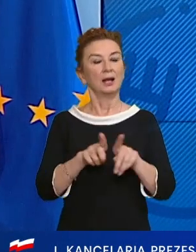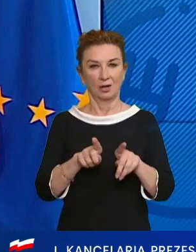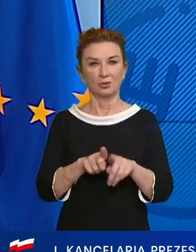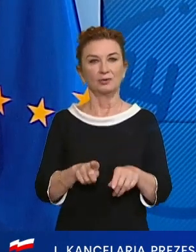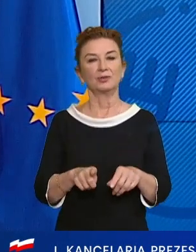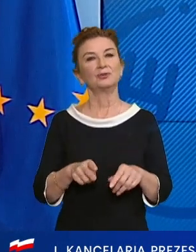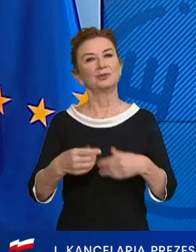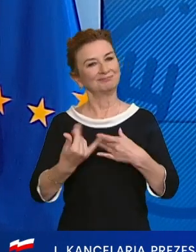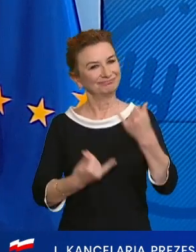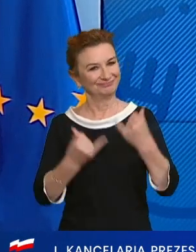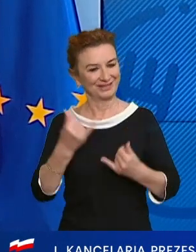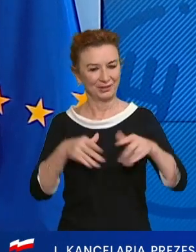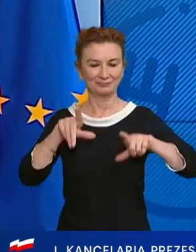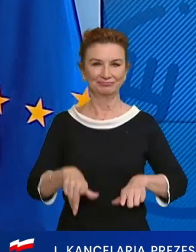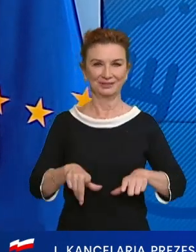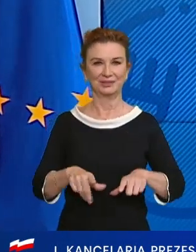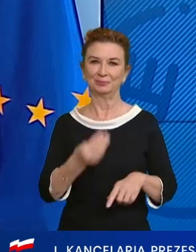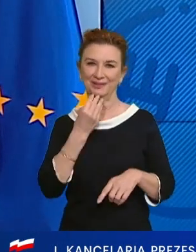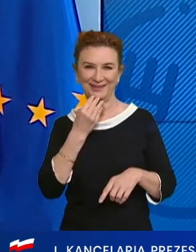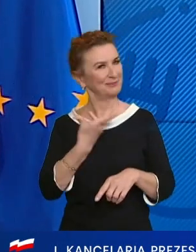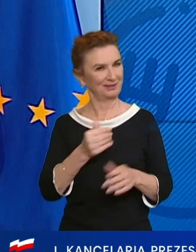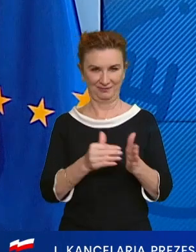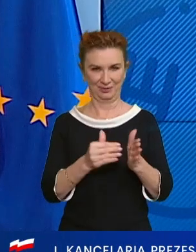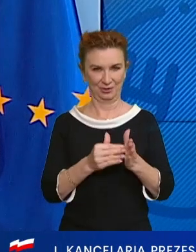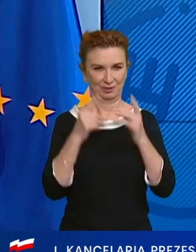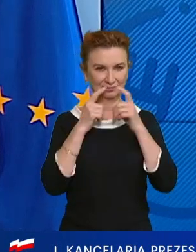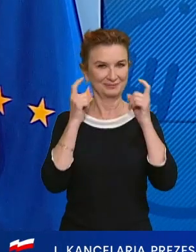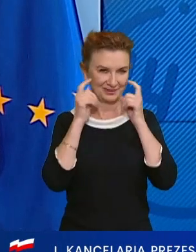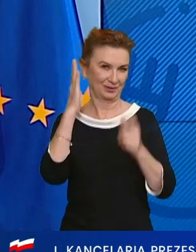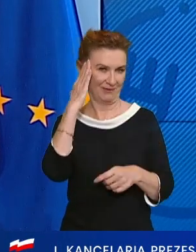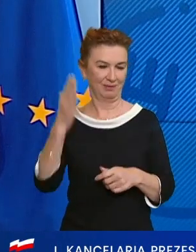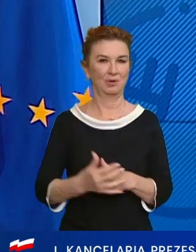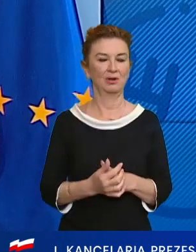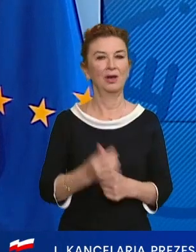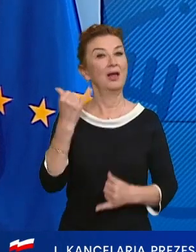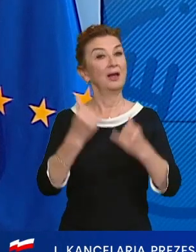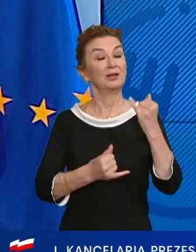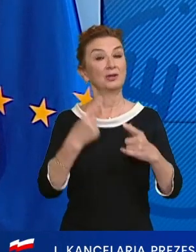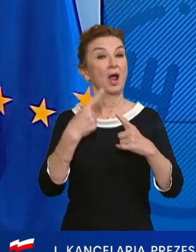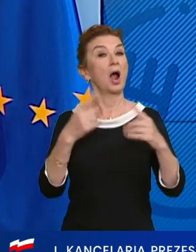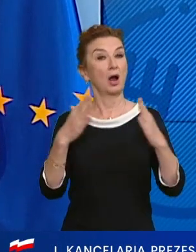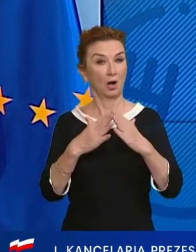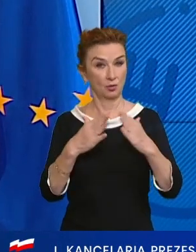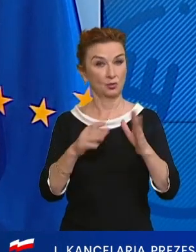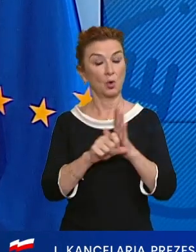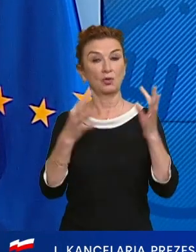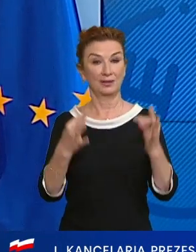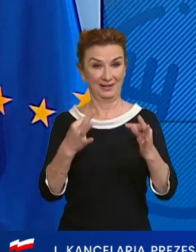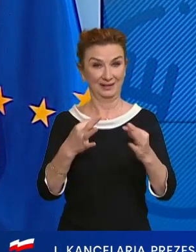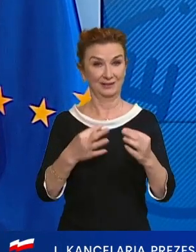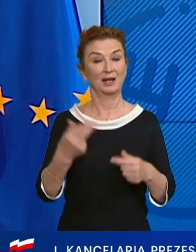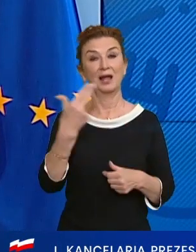z wiadomych względów nie. Jeśli chodzi o kult religijny, już od tej niedzieli nie będą